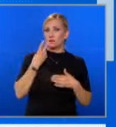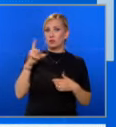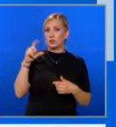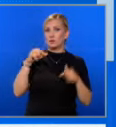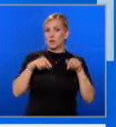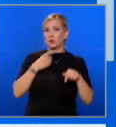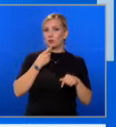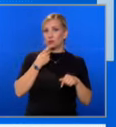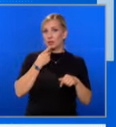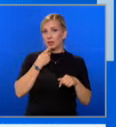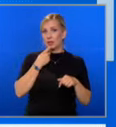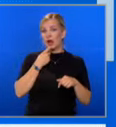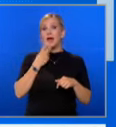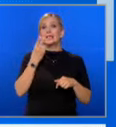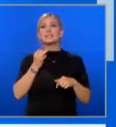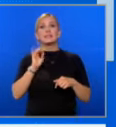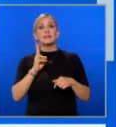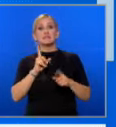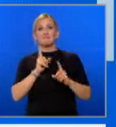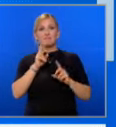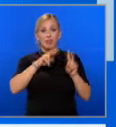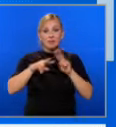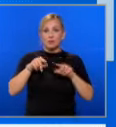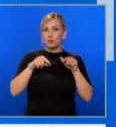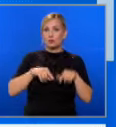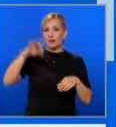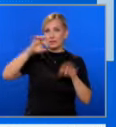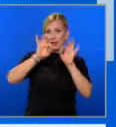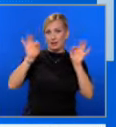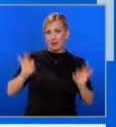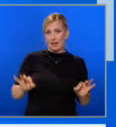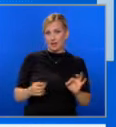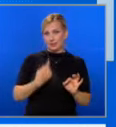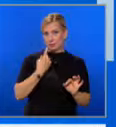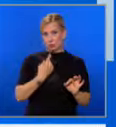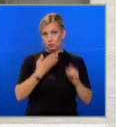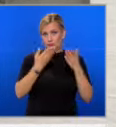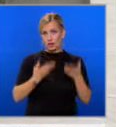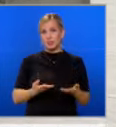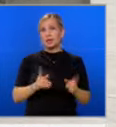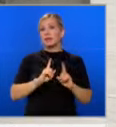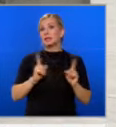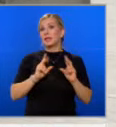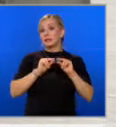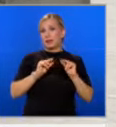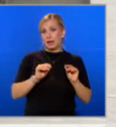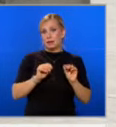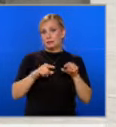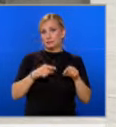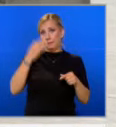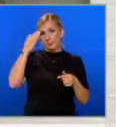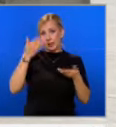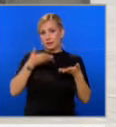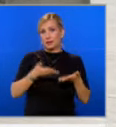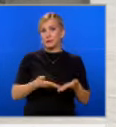И неправилно ЦИК не е разгледала това заявление самостоятелно и не се е произнесла по него. Също